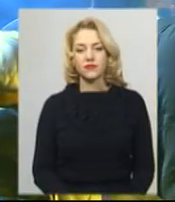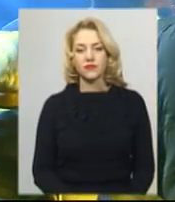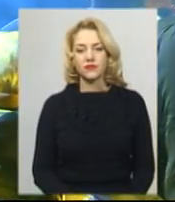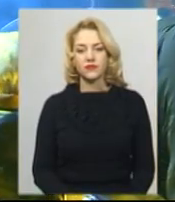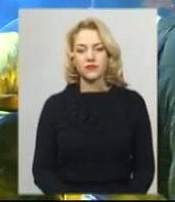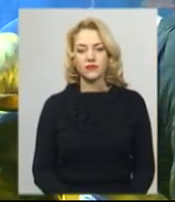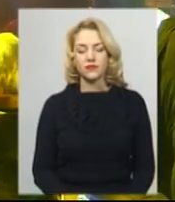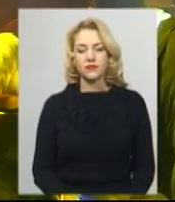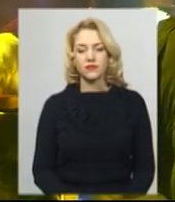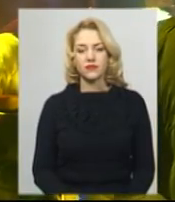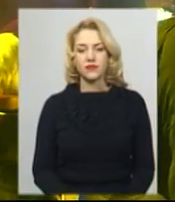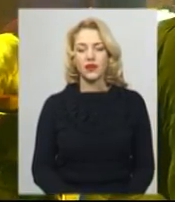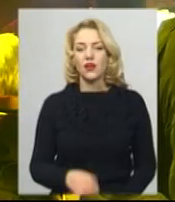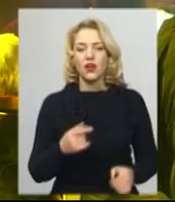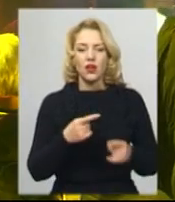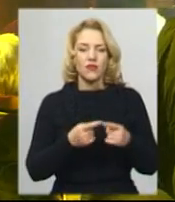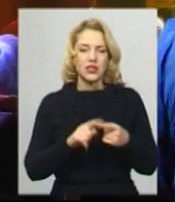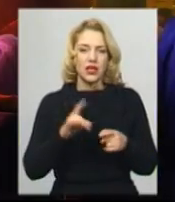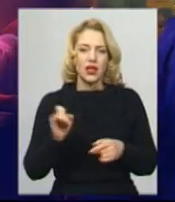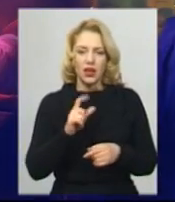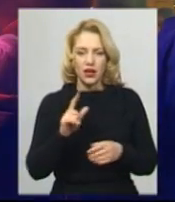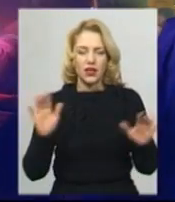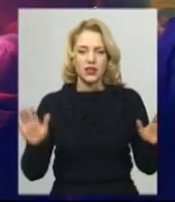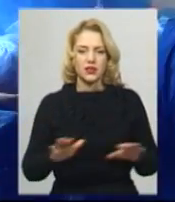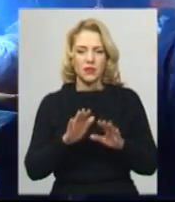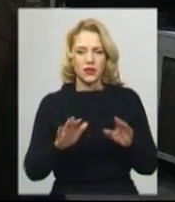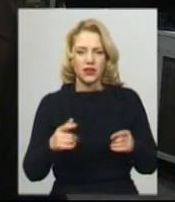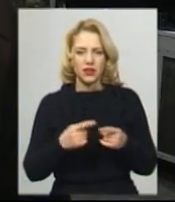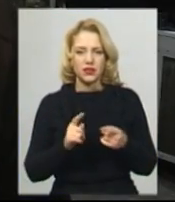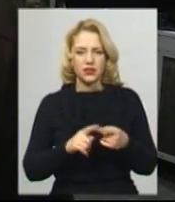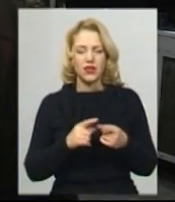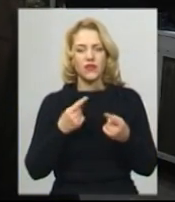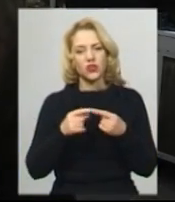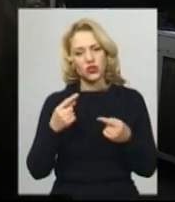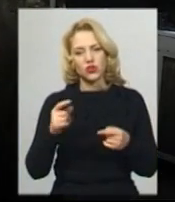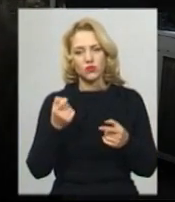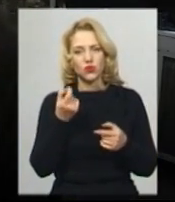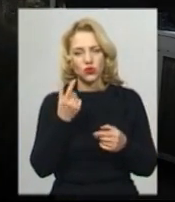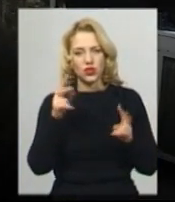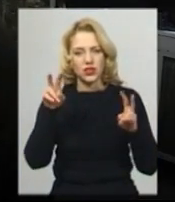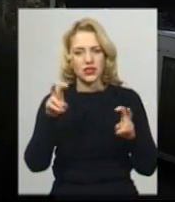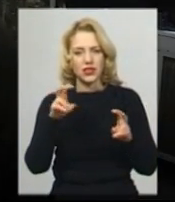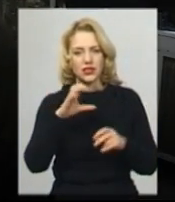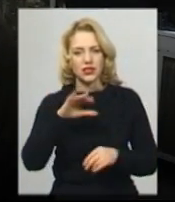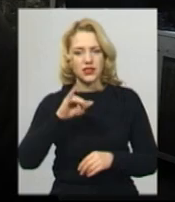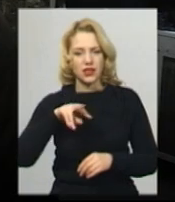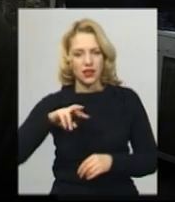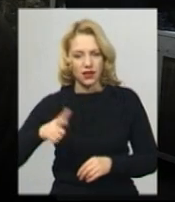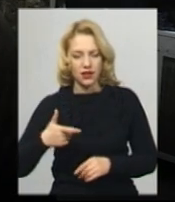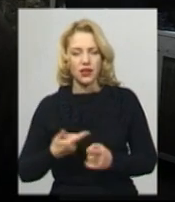Андрій Жоба додає, цього разу виконує свої пісні у незвищому для гурту стилі. «Ми вже вдруге виступаємо в